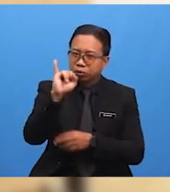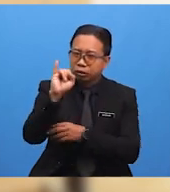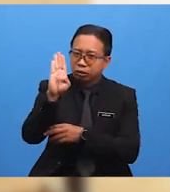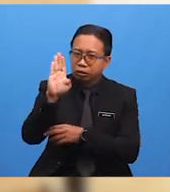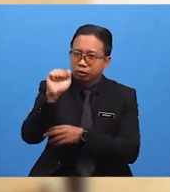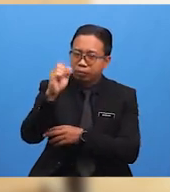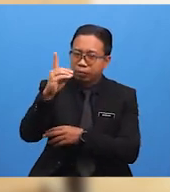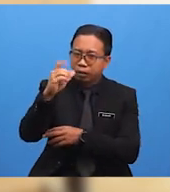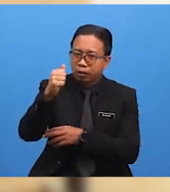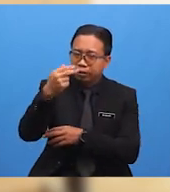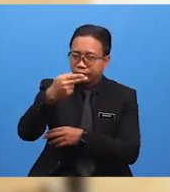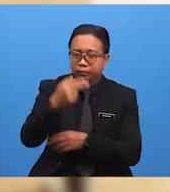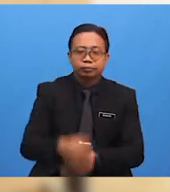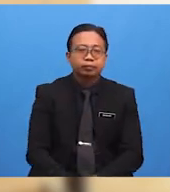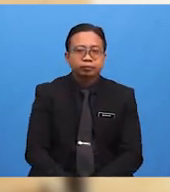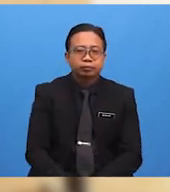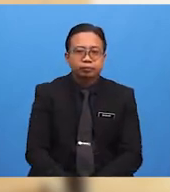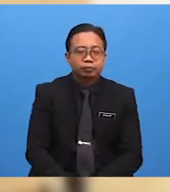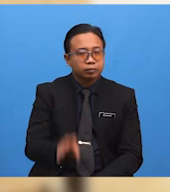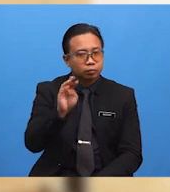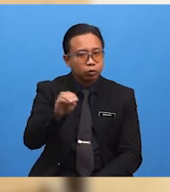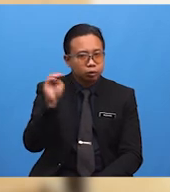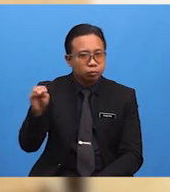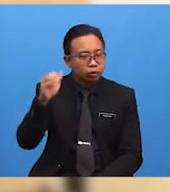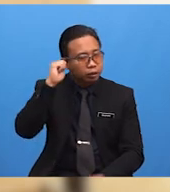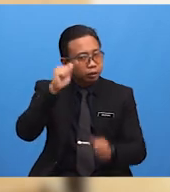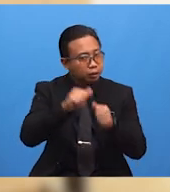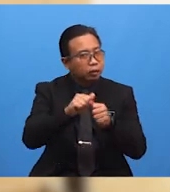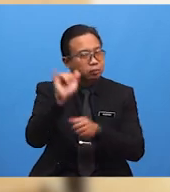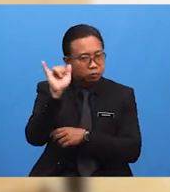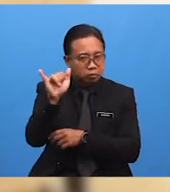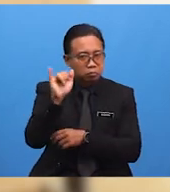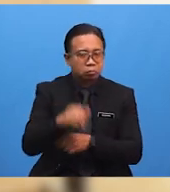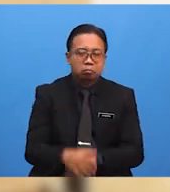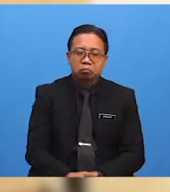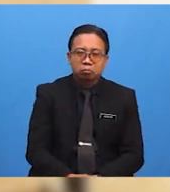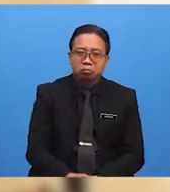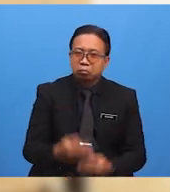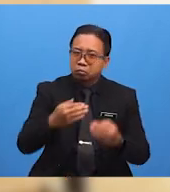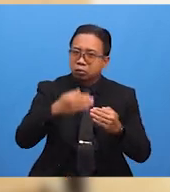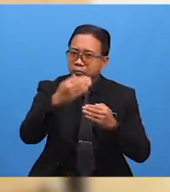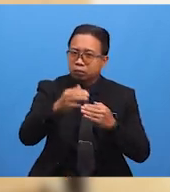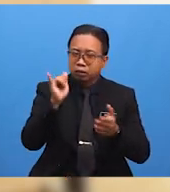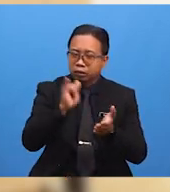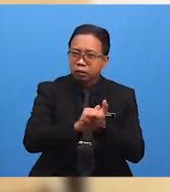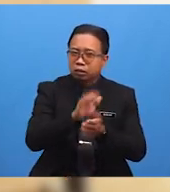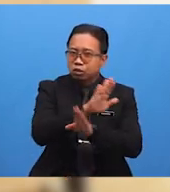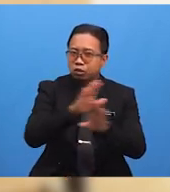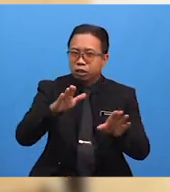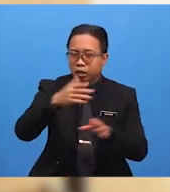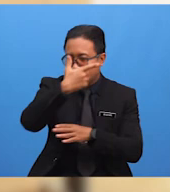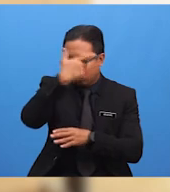Jadi murid-murid ingat ya Selepas ini jangan lupa